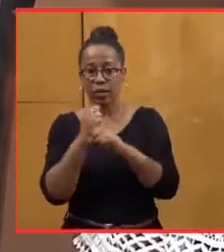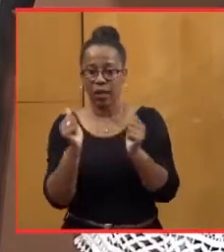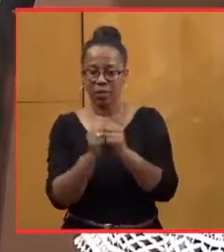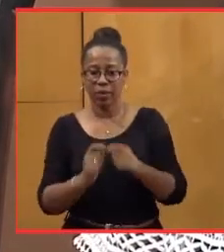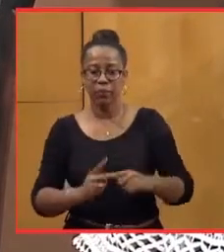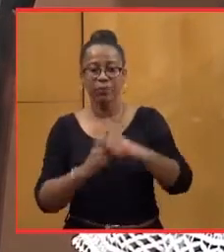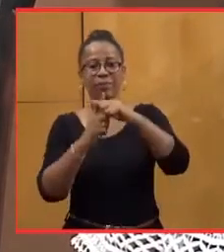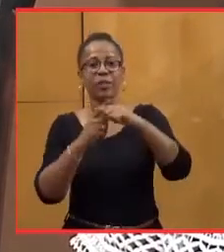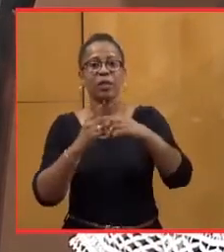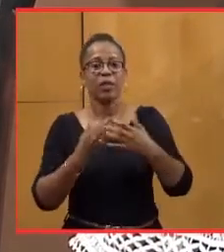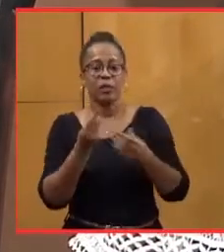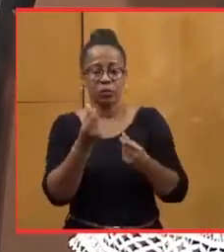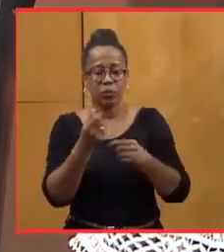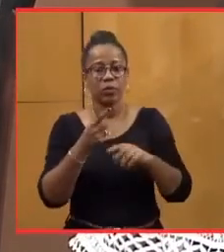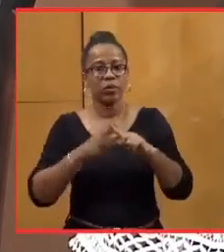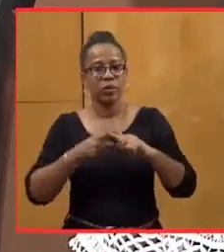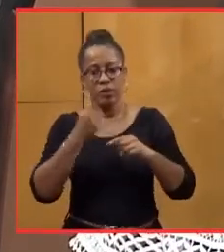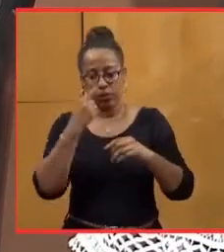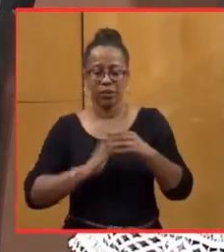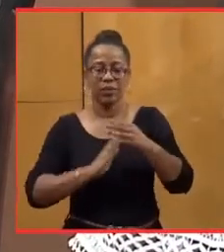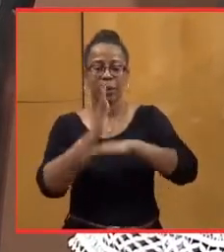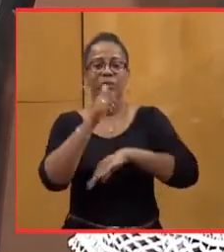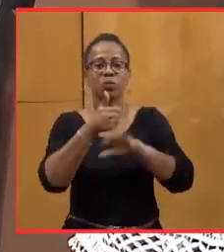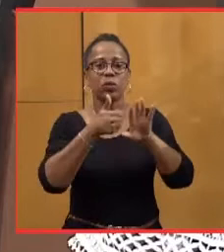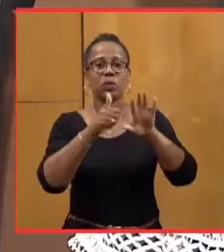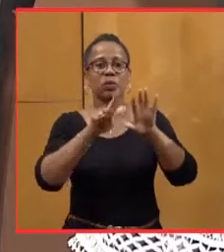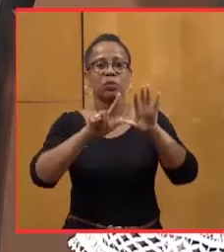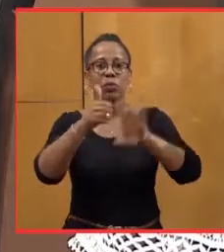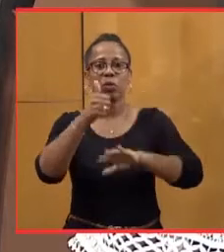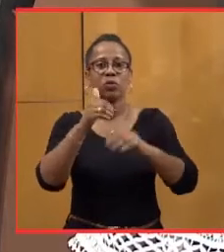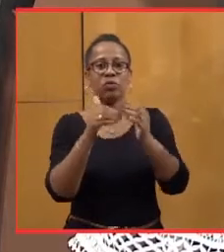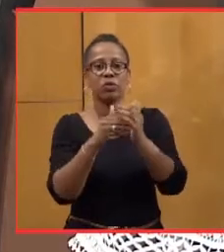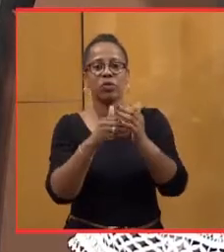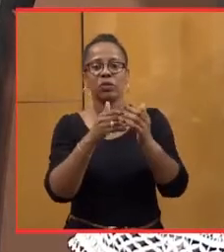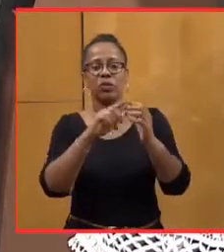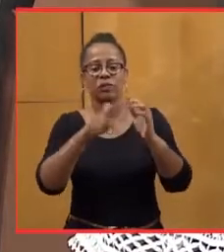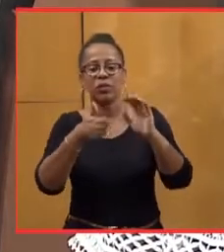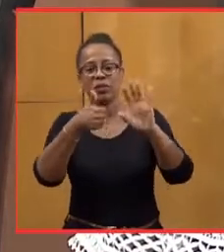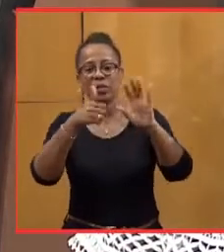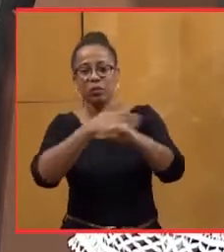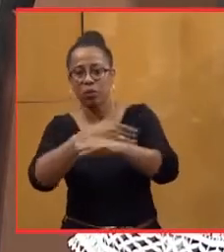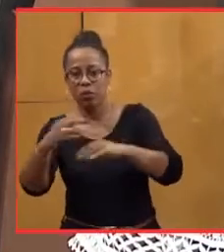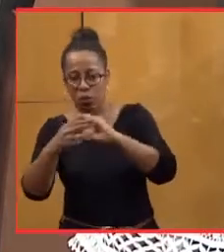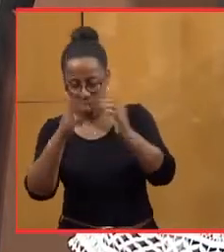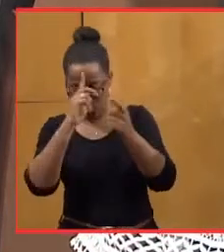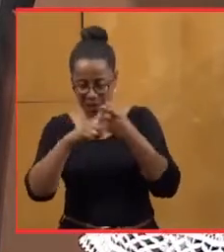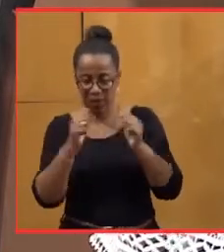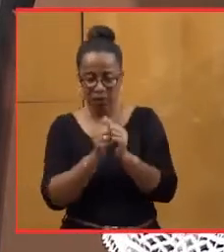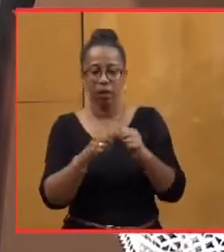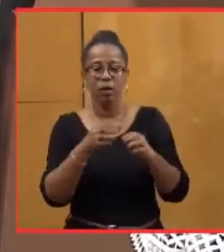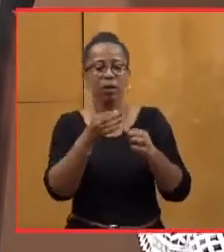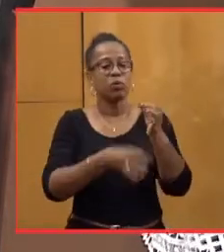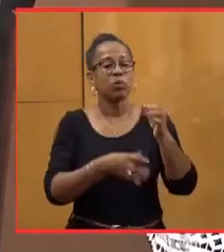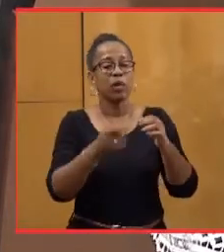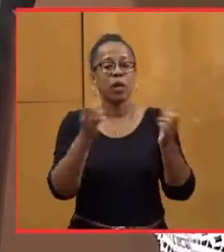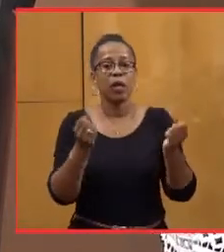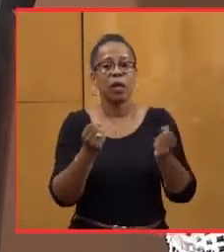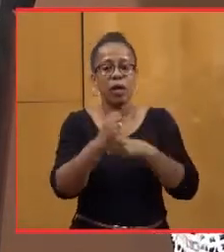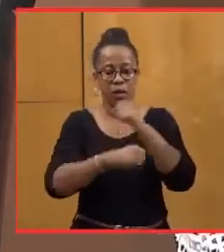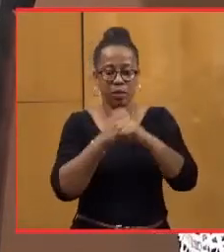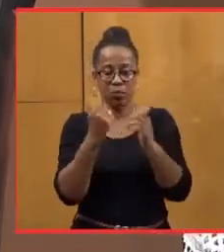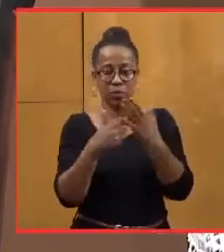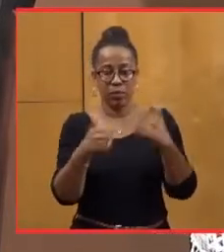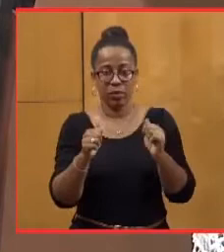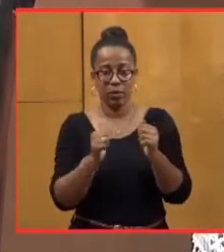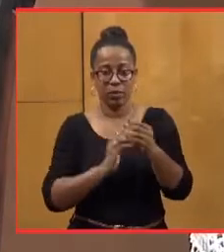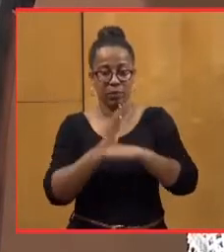très supérieur à plus de 61,6 millions d'euros et un résultat de clôture de l'exercice 2016 de plus